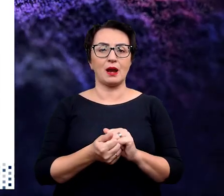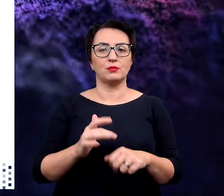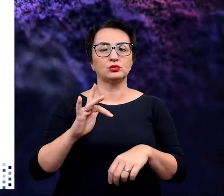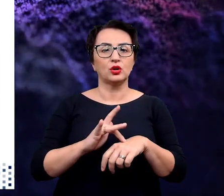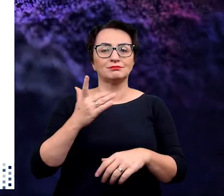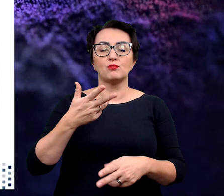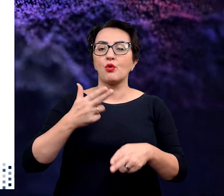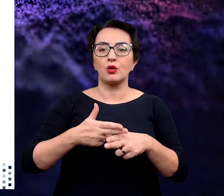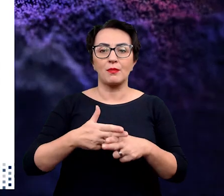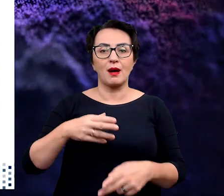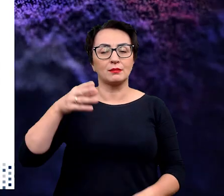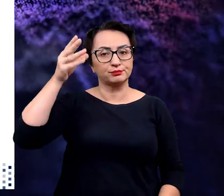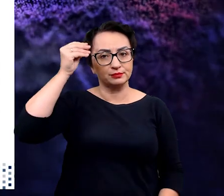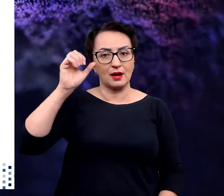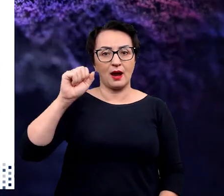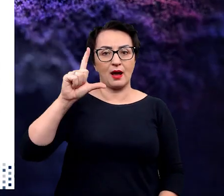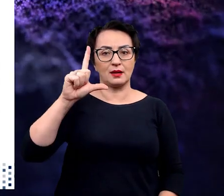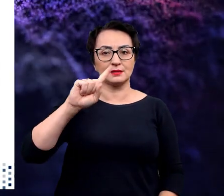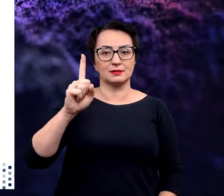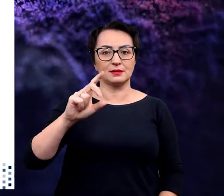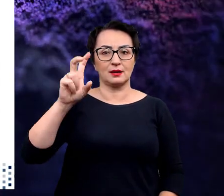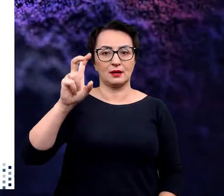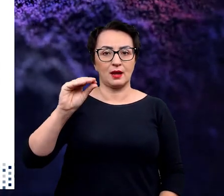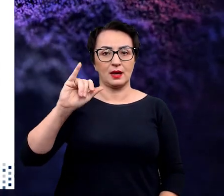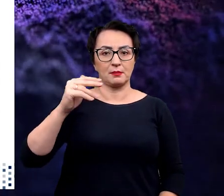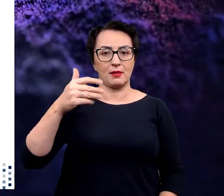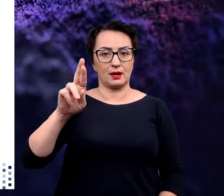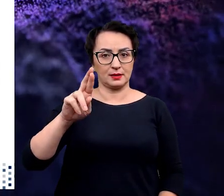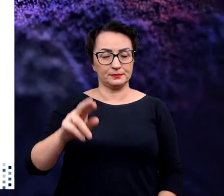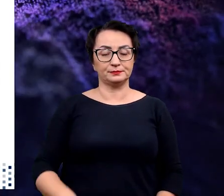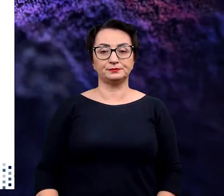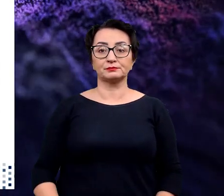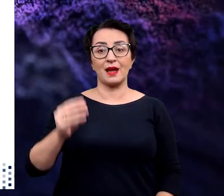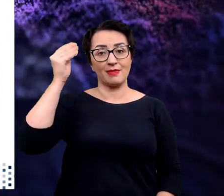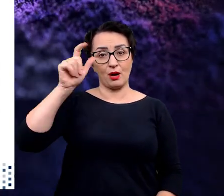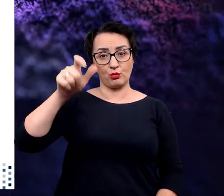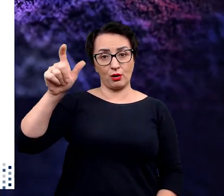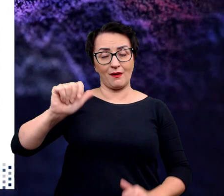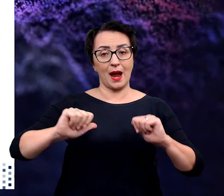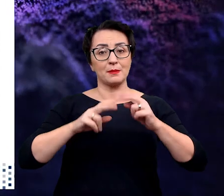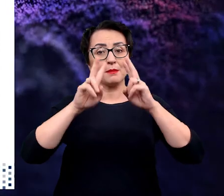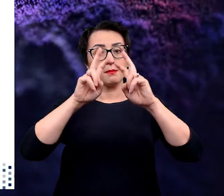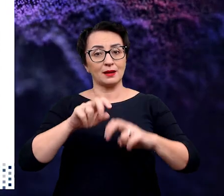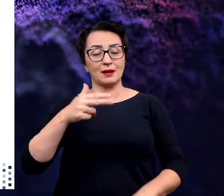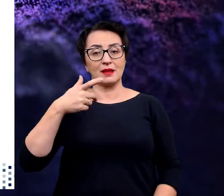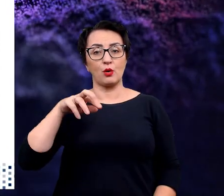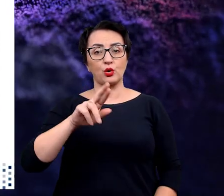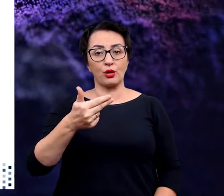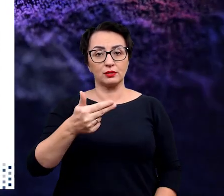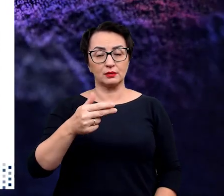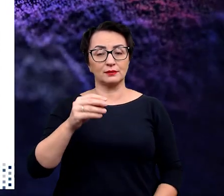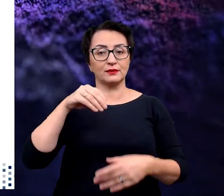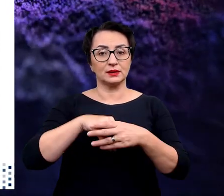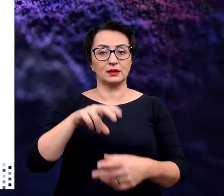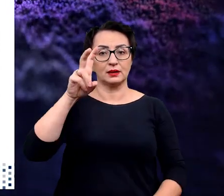dotyka go choroba Alzheimera. I gryzonie naukowcy po to, żeby badać te